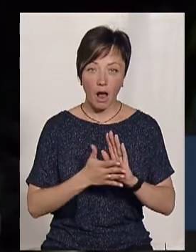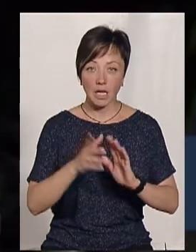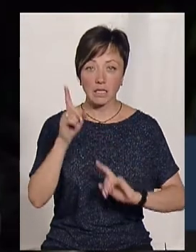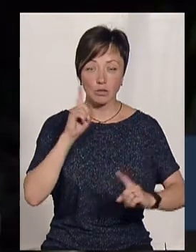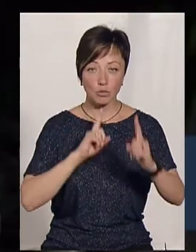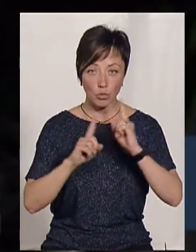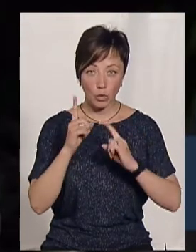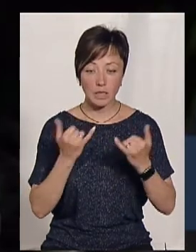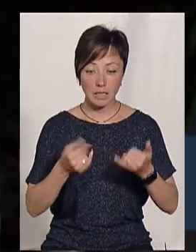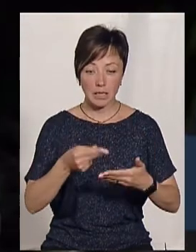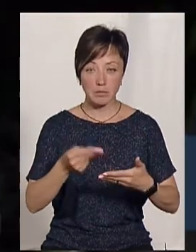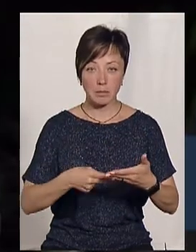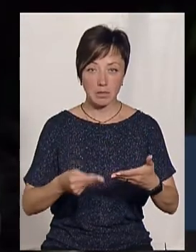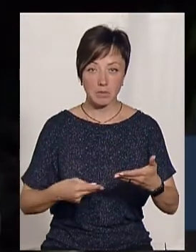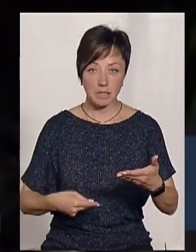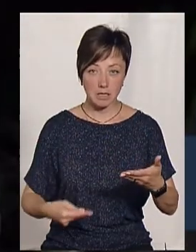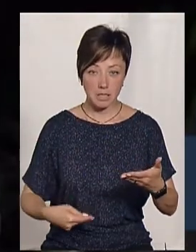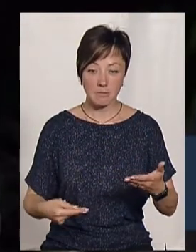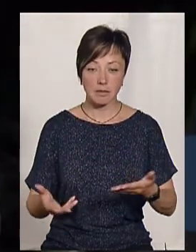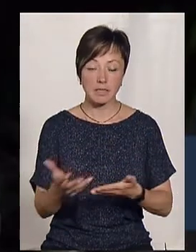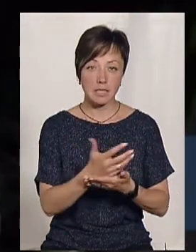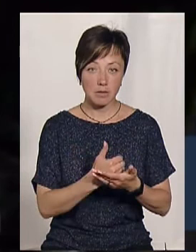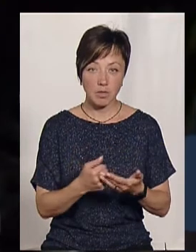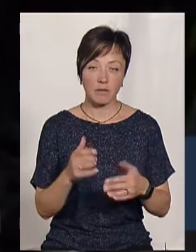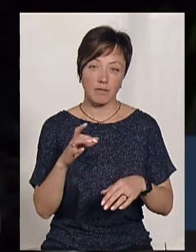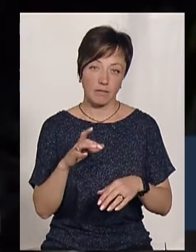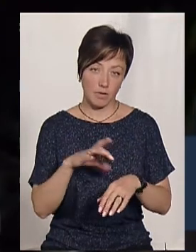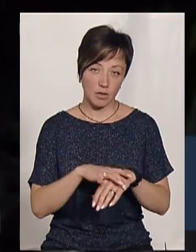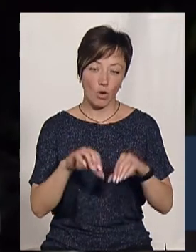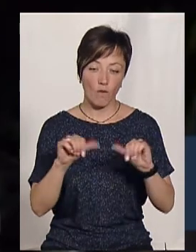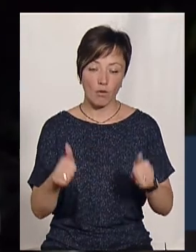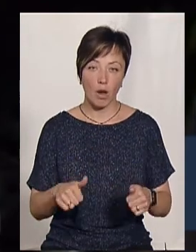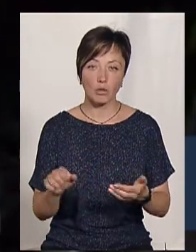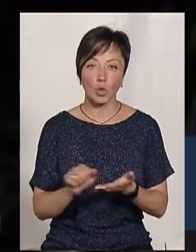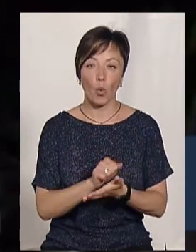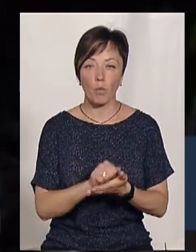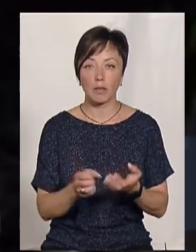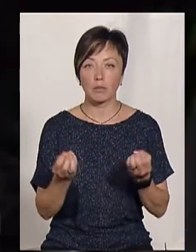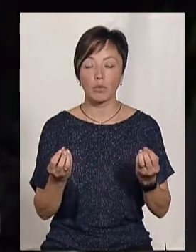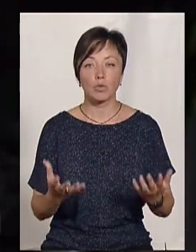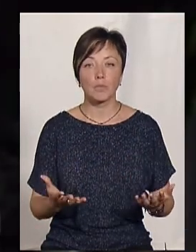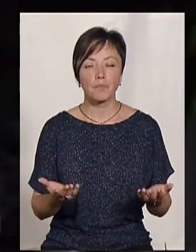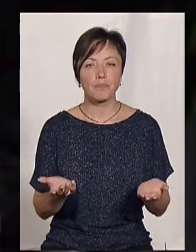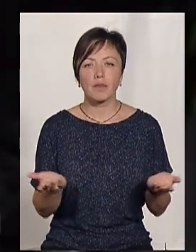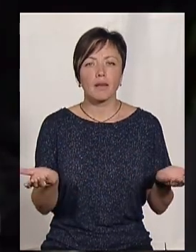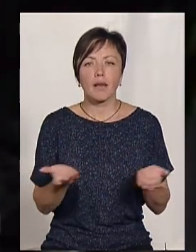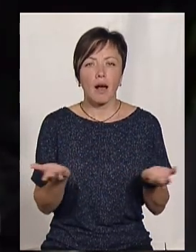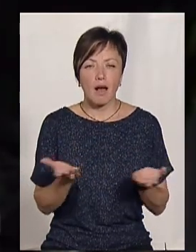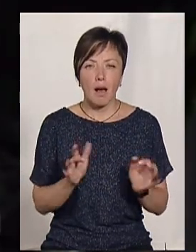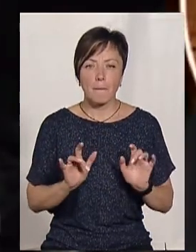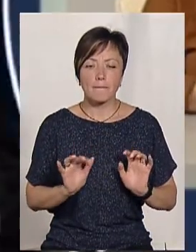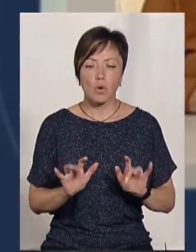зараз вже практично зібрані підписи і оформляються документи. Яка процедура